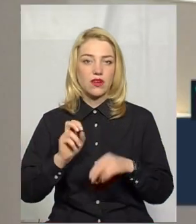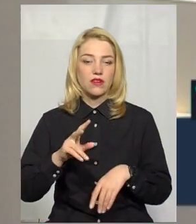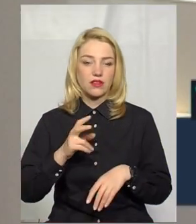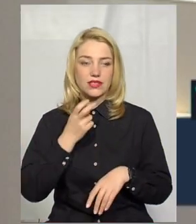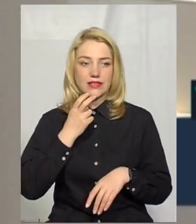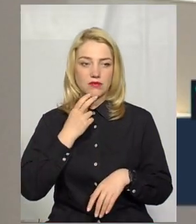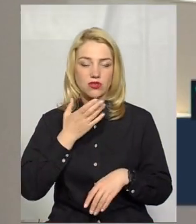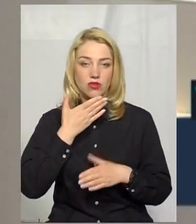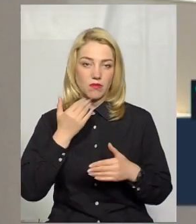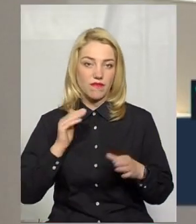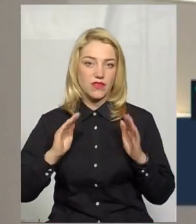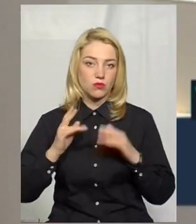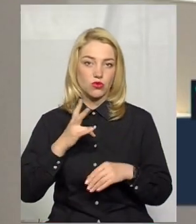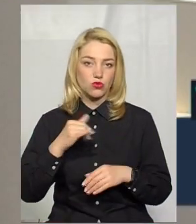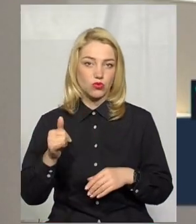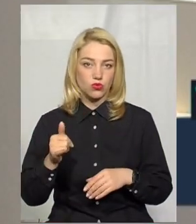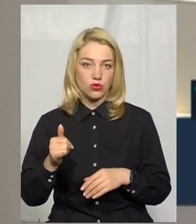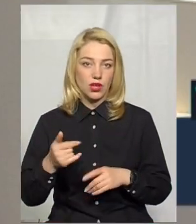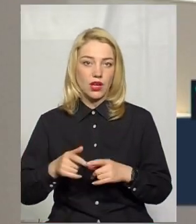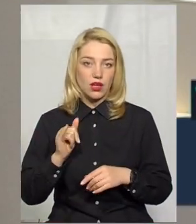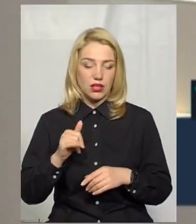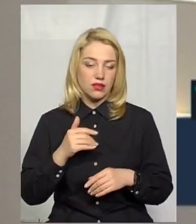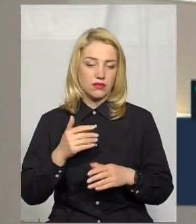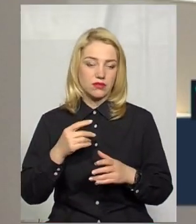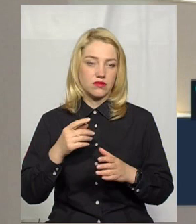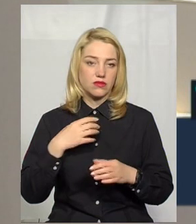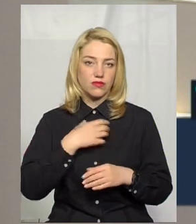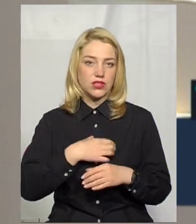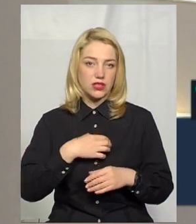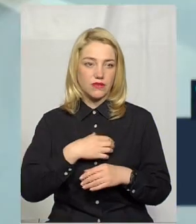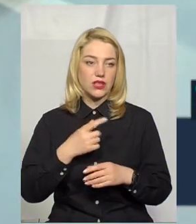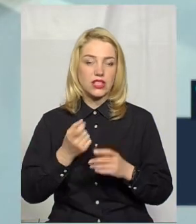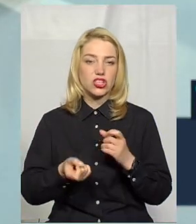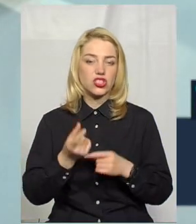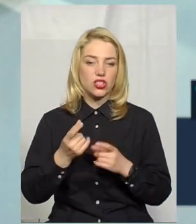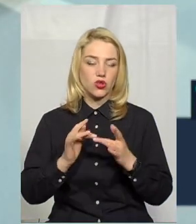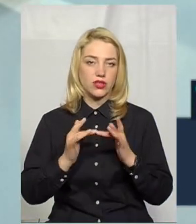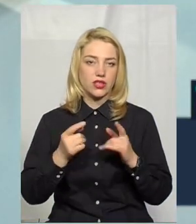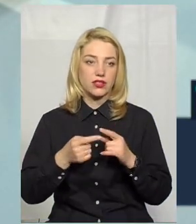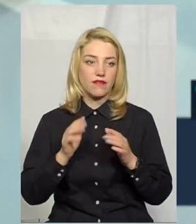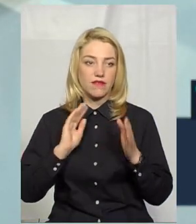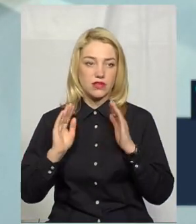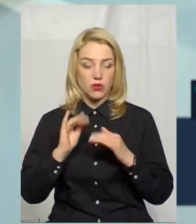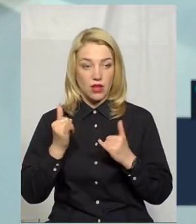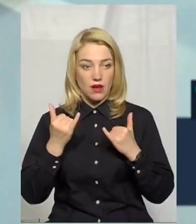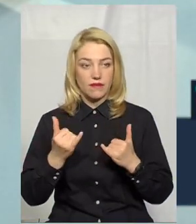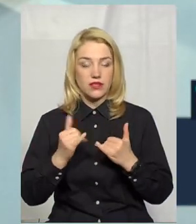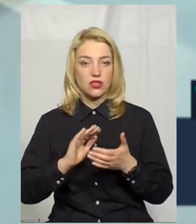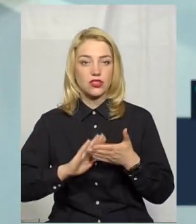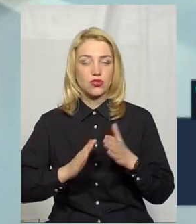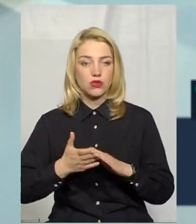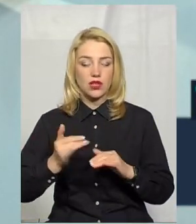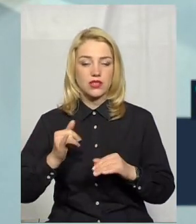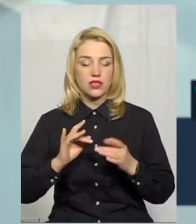оскільки немає Фейсбуку та й немає Фейсбуку. Тому що основне джерело – це Фейсбук зараз. Але, як ми бачимо, в нинішній ситуації